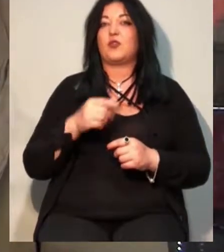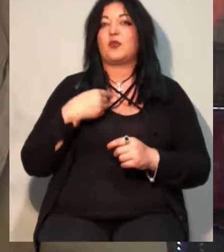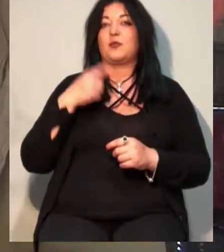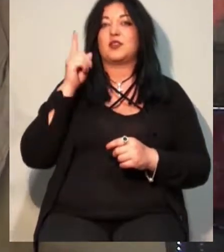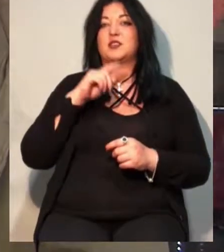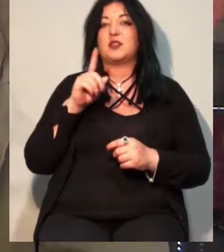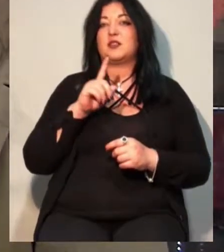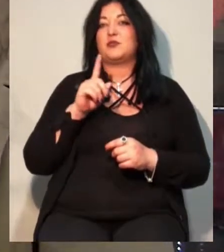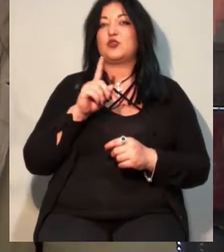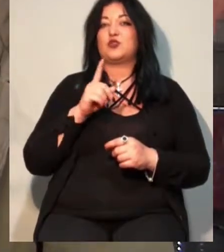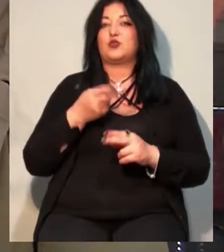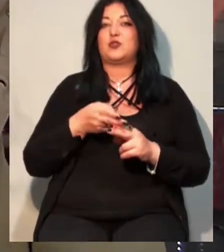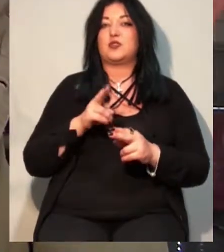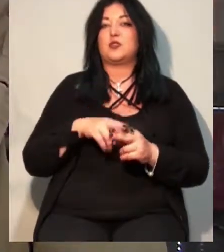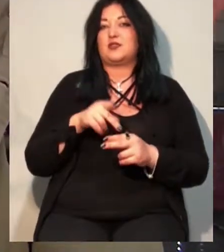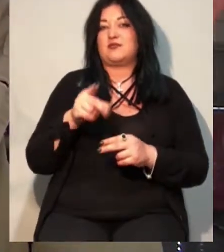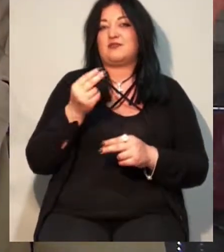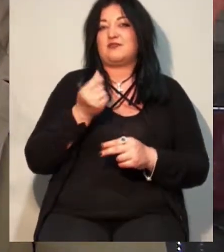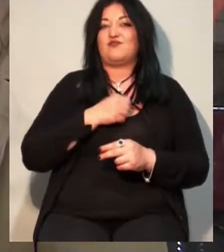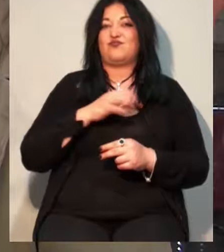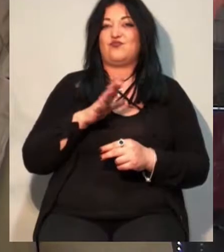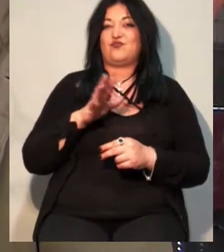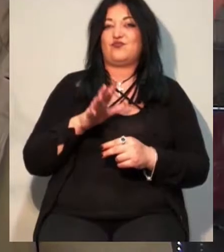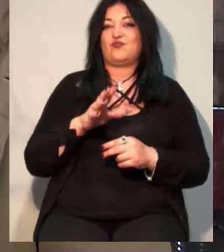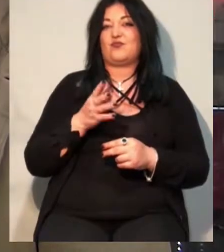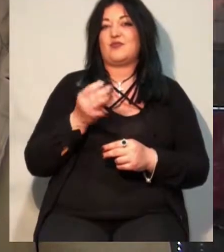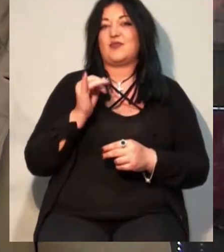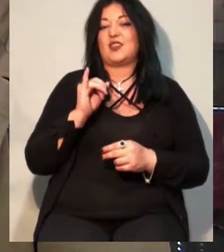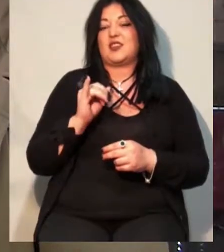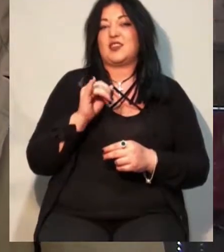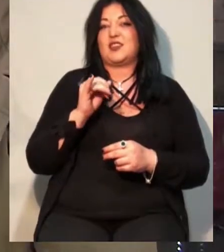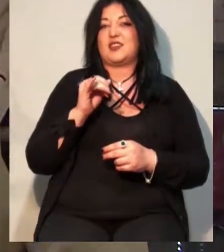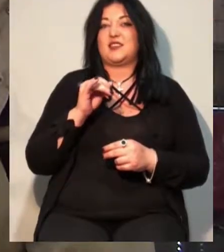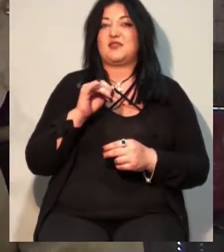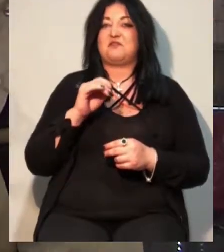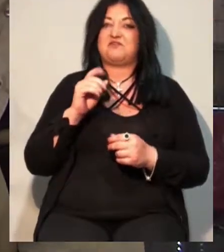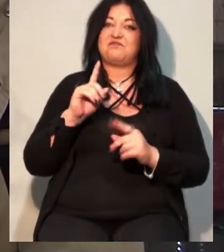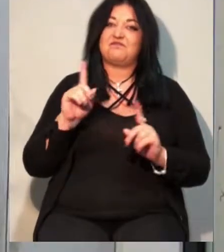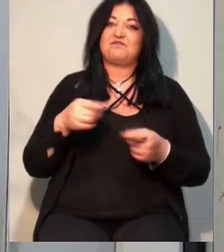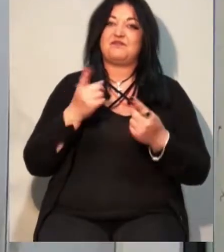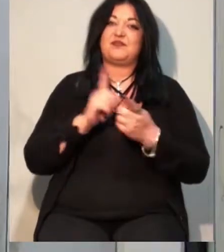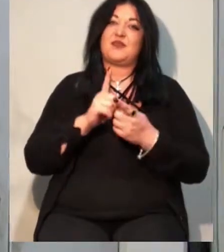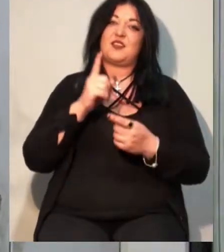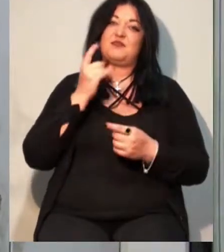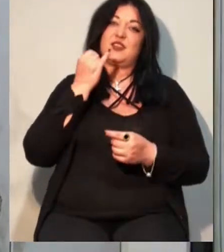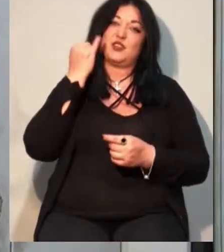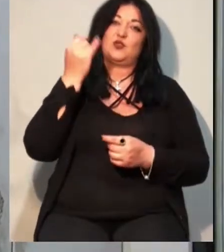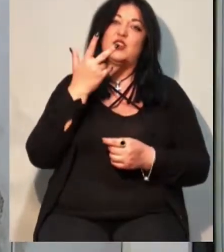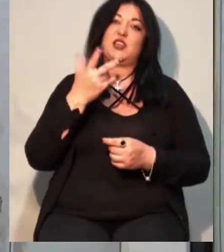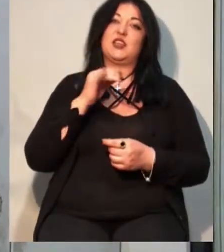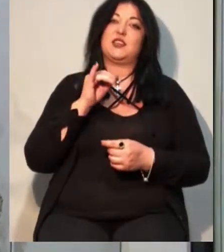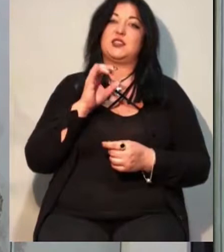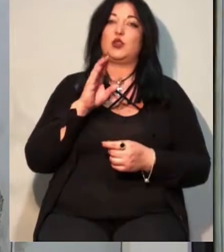ресайклінгу, там, де трі стрілочки. І так з'явилися три істоти. За словами